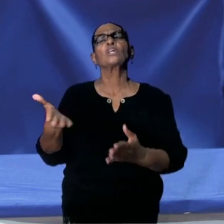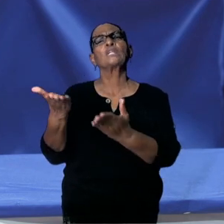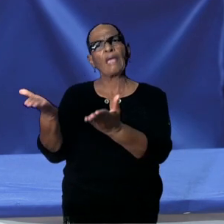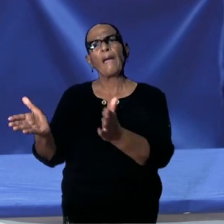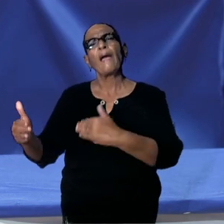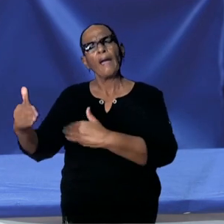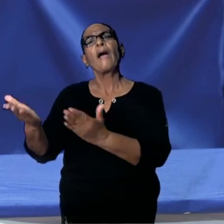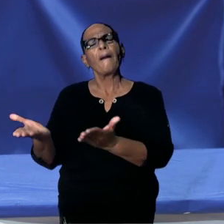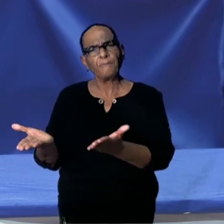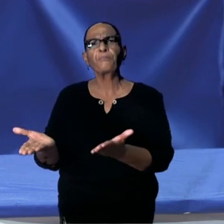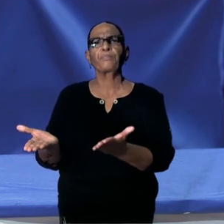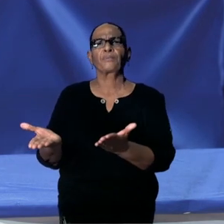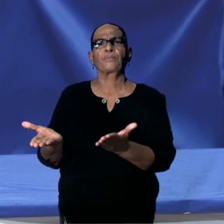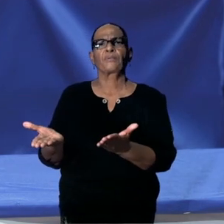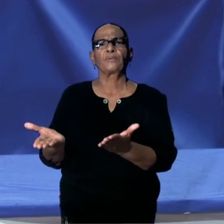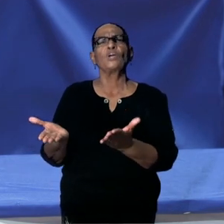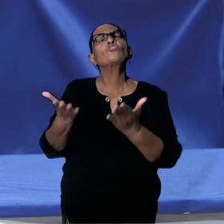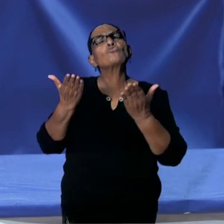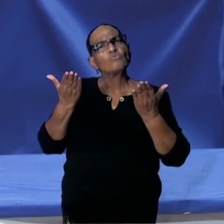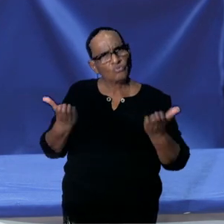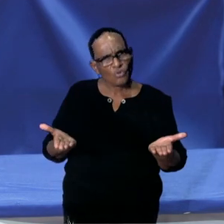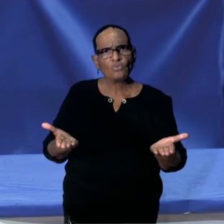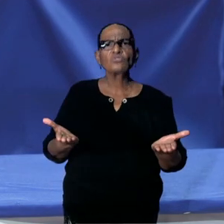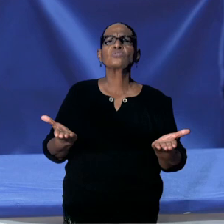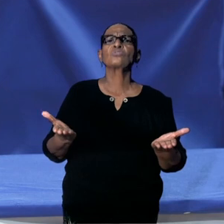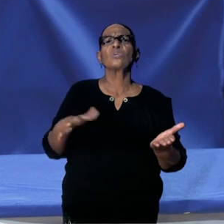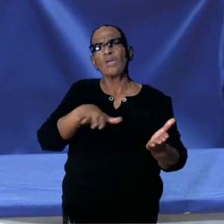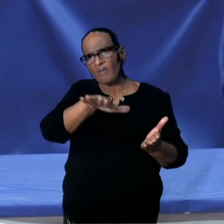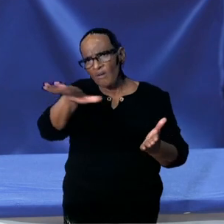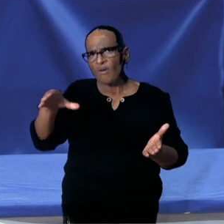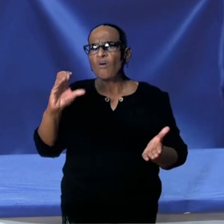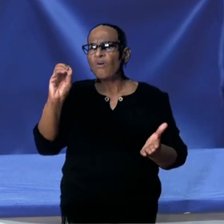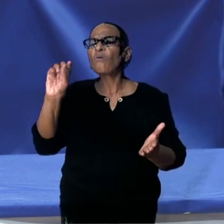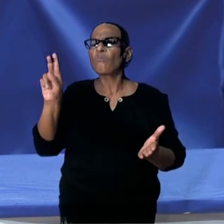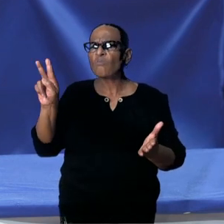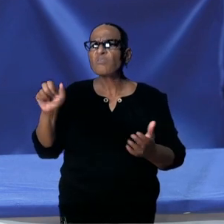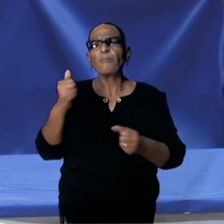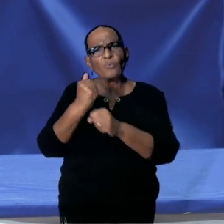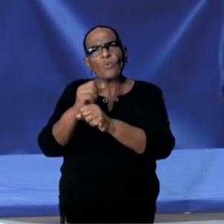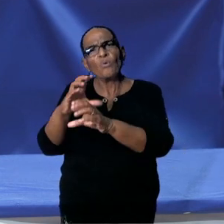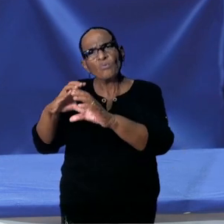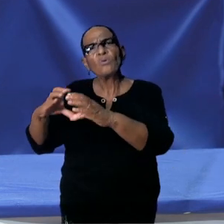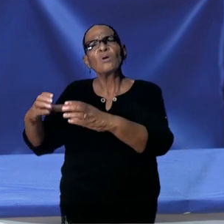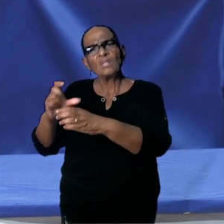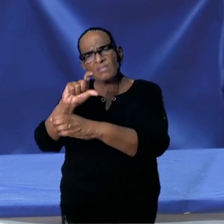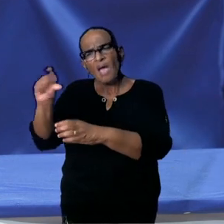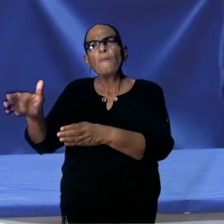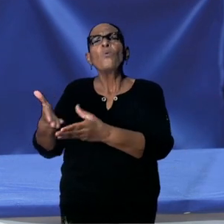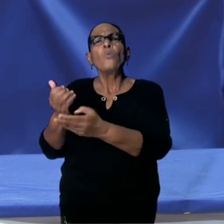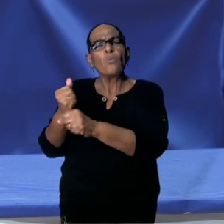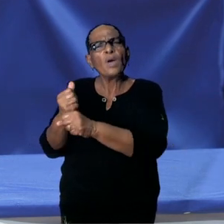kunnen stellen. Dus, COVAX-faciliteit werkt wel. En we kunnen landen die